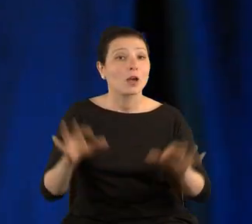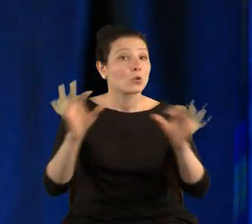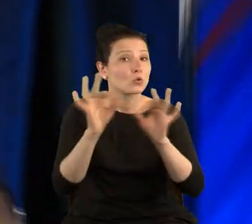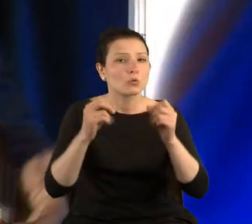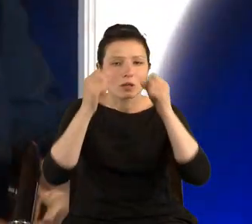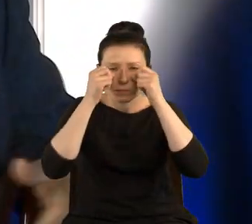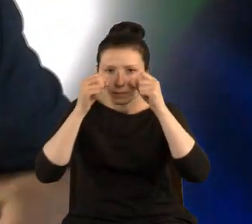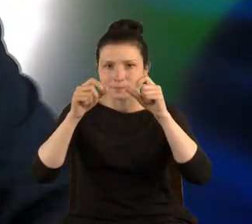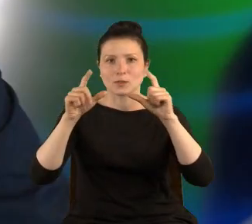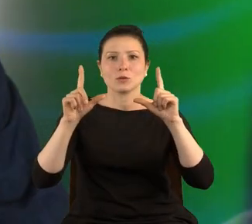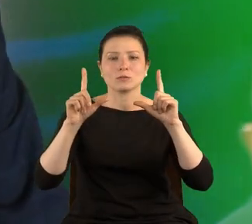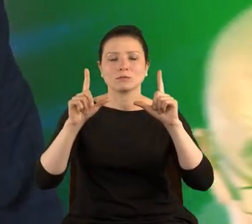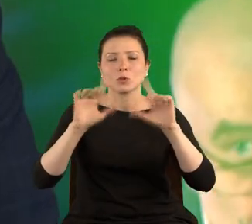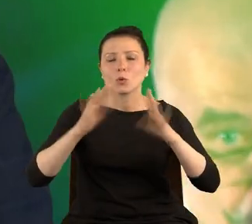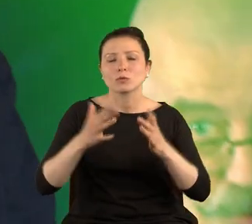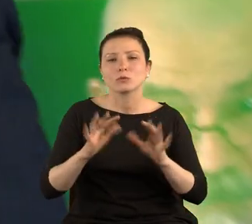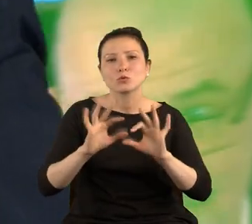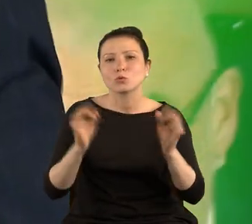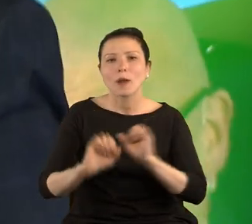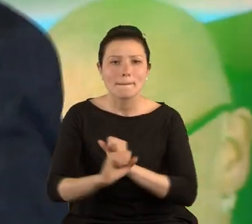oczu to jest sztuka miłości.